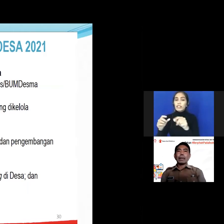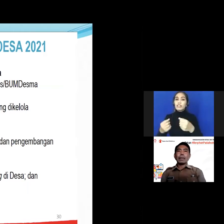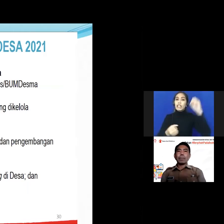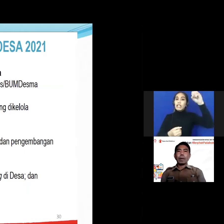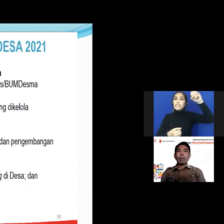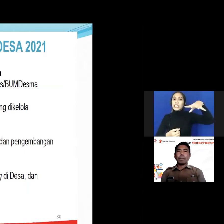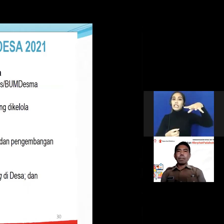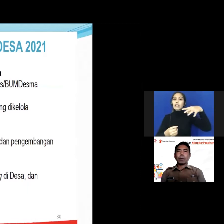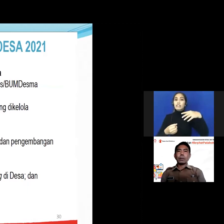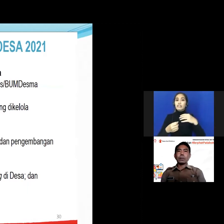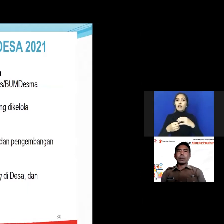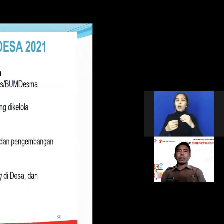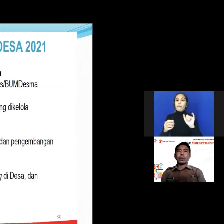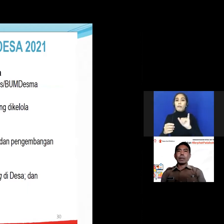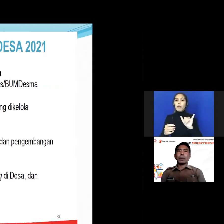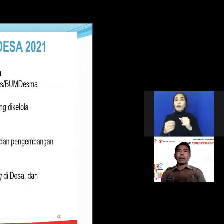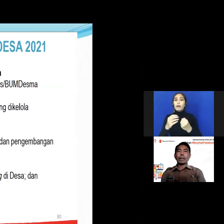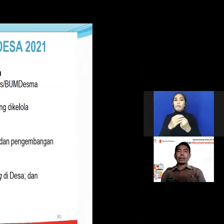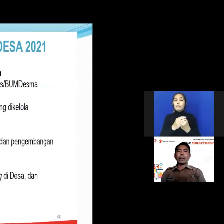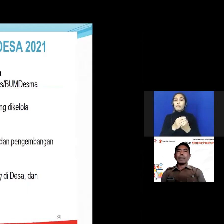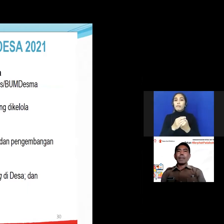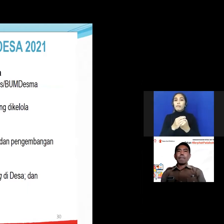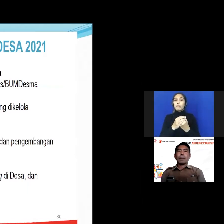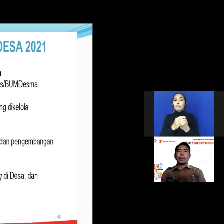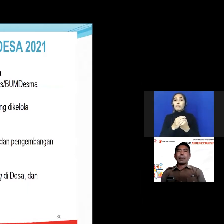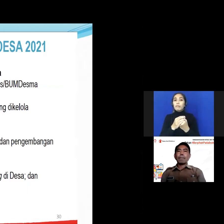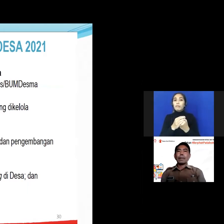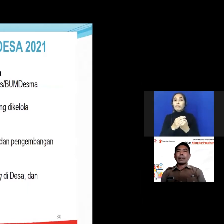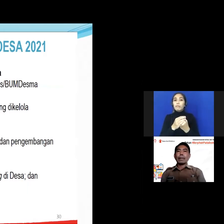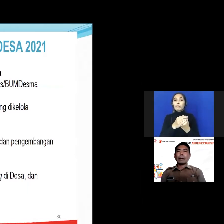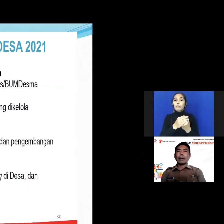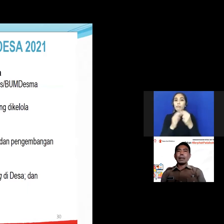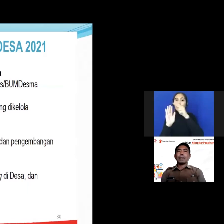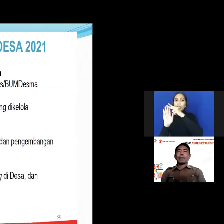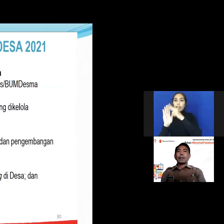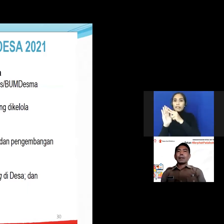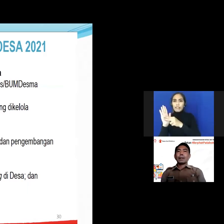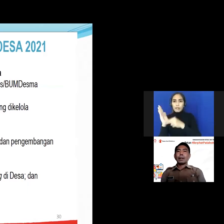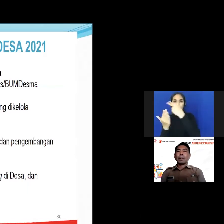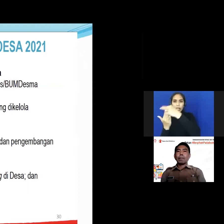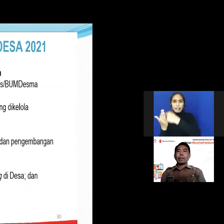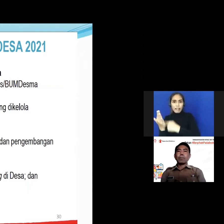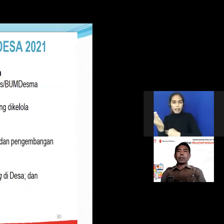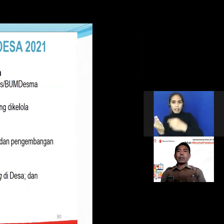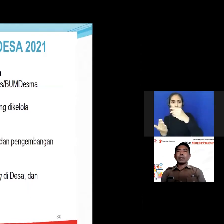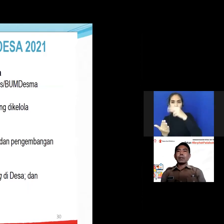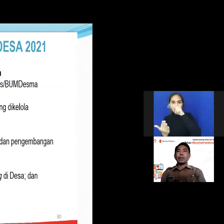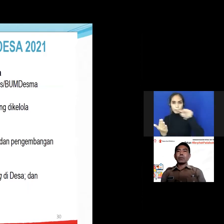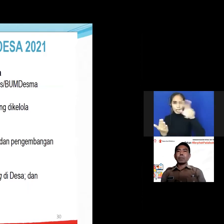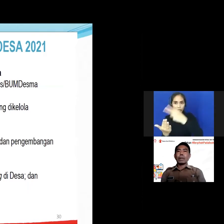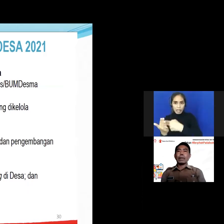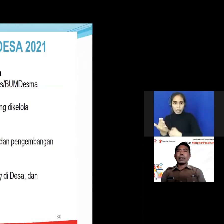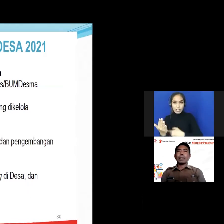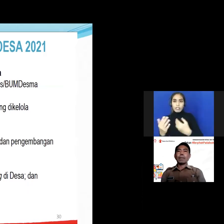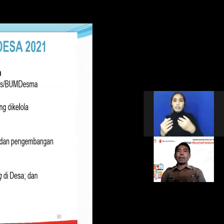yang terkait dengan program prioritas nasional sesuai dengan kemandangan desa ada pendataan desa pemetaan potensi